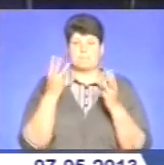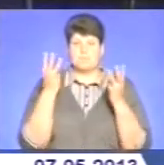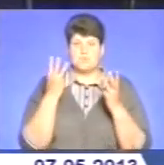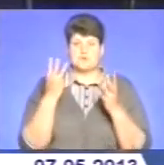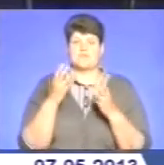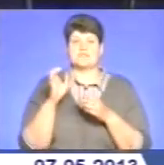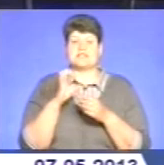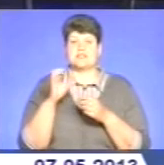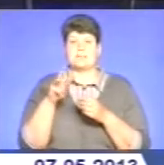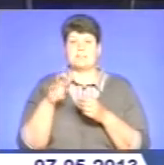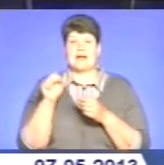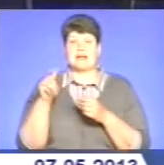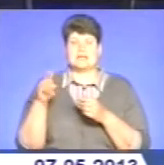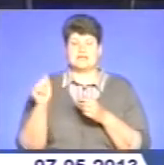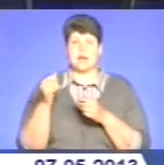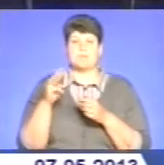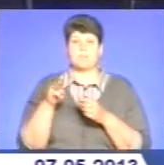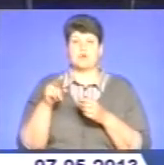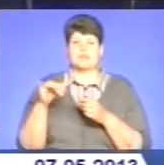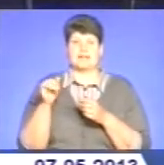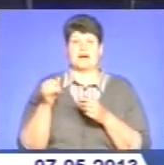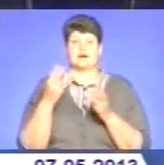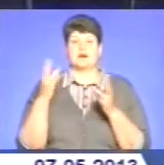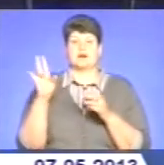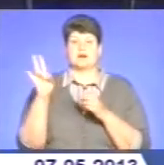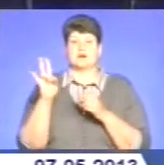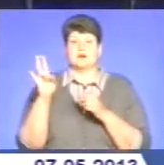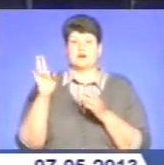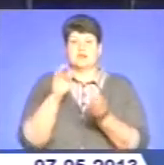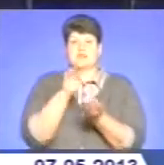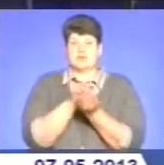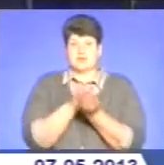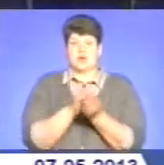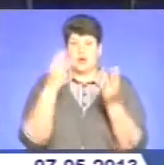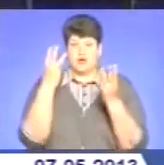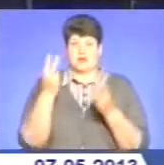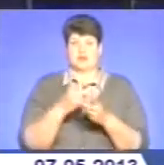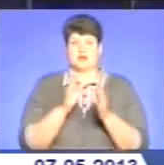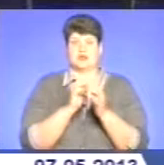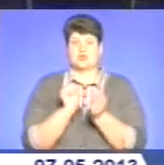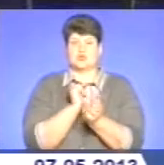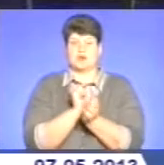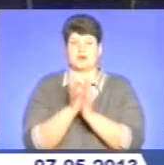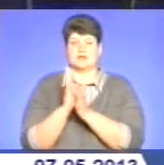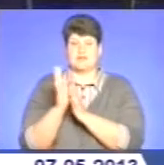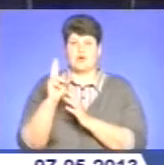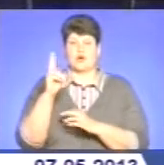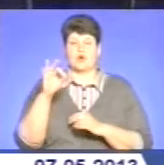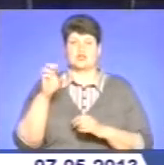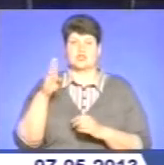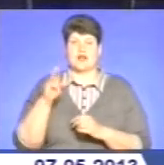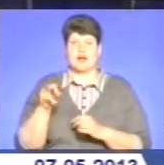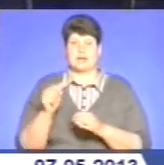Мельниця Подільська Борщівського району на Цивинтарі горіла суха трава. У селах Терпилівка і Кошляк і Підволочиського району – сели